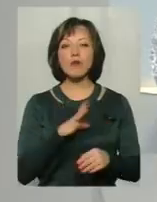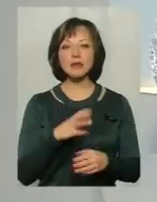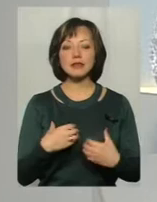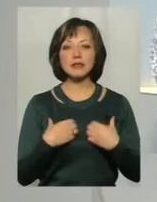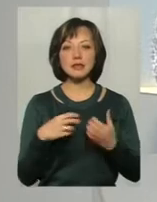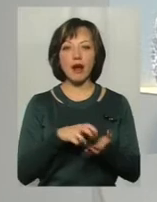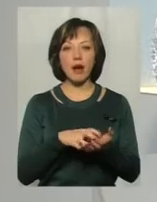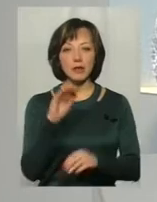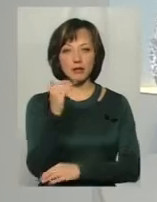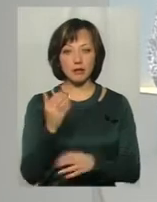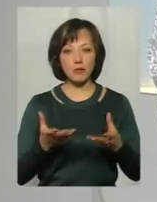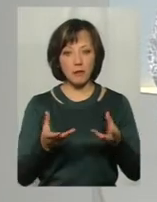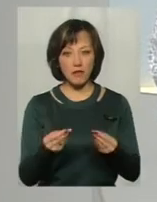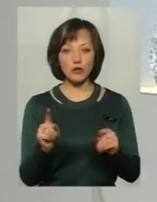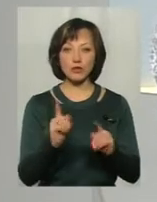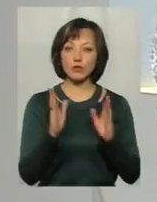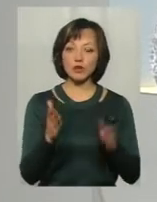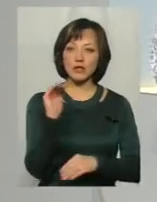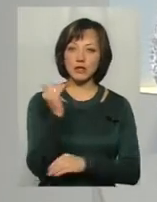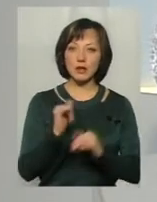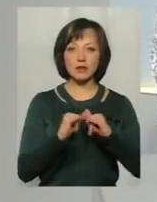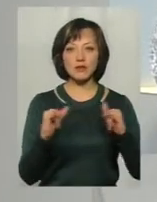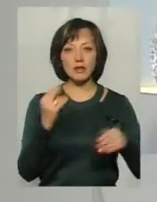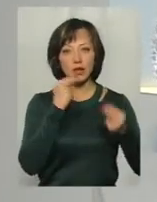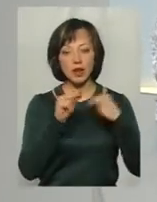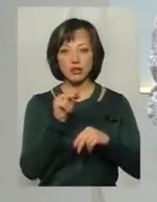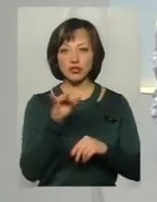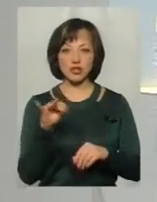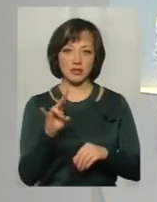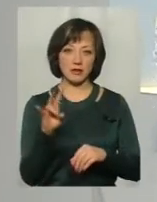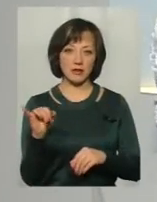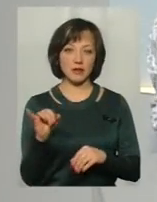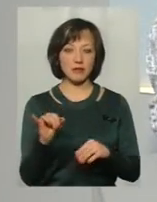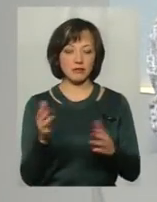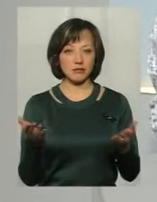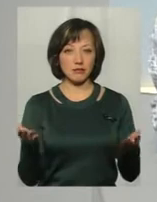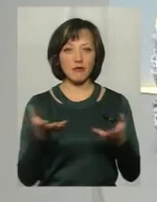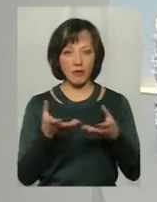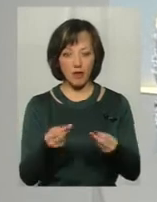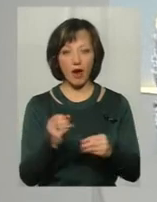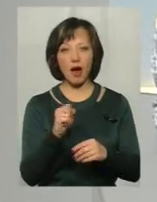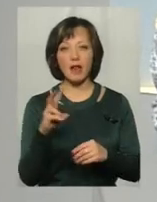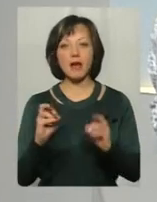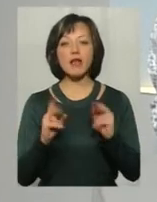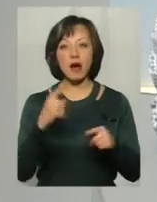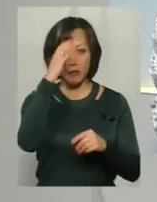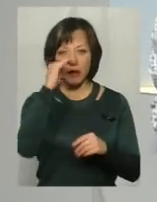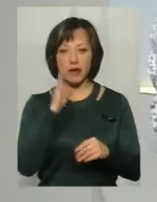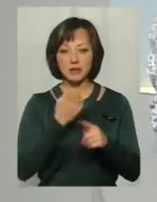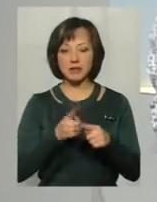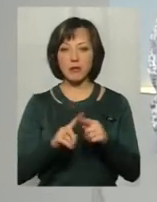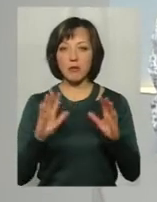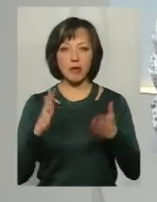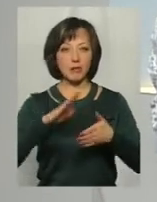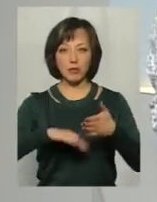впливають на те, що буде дитина розвиватись краще чи ні? Ну, в будь-якому випадку впливає. Але як батькам оцей